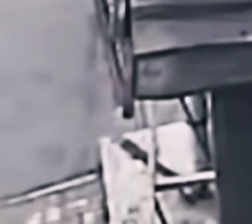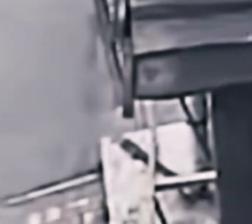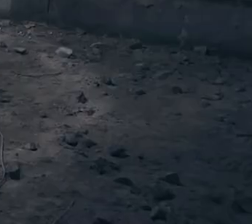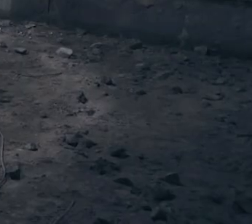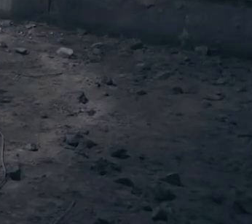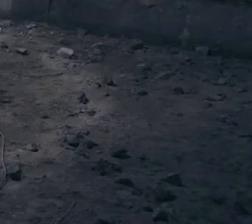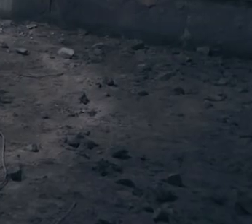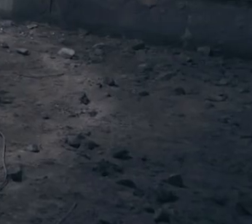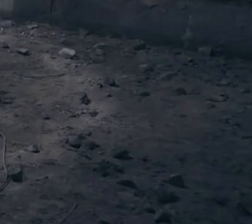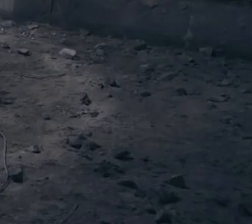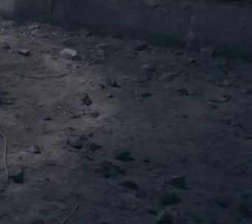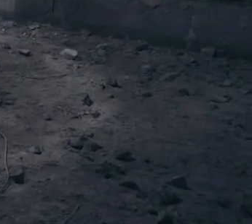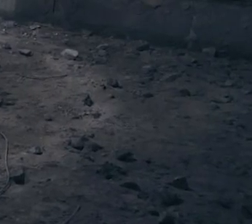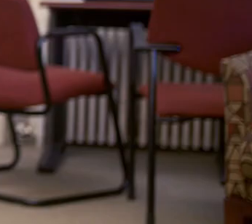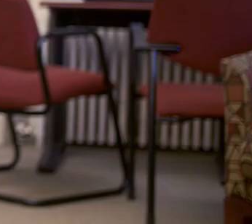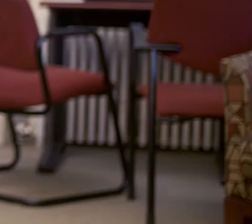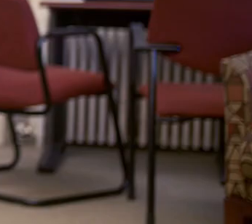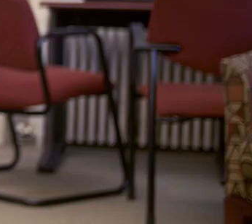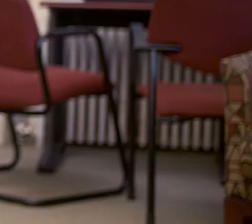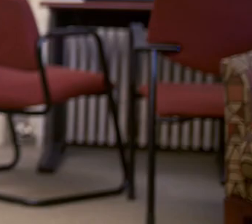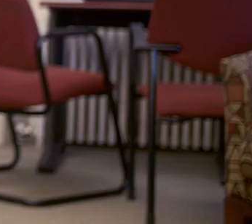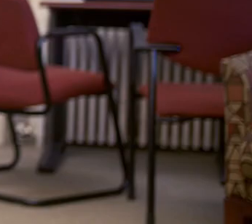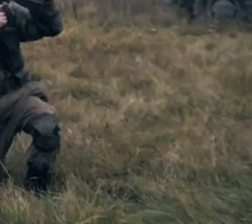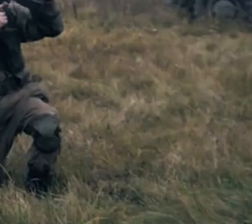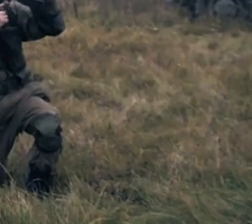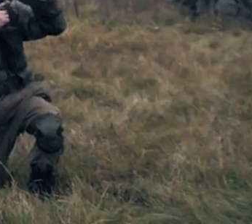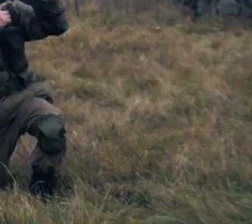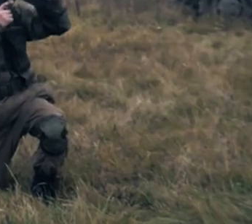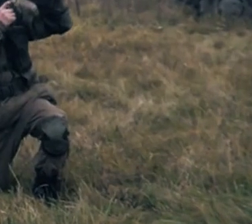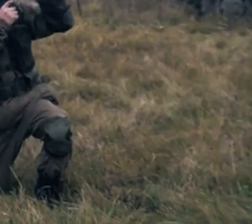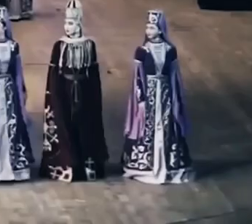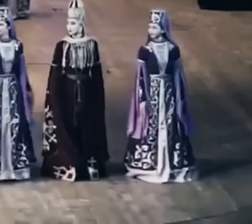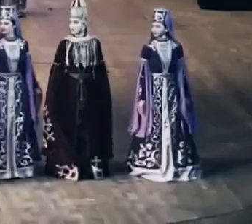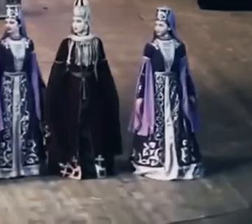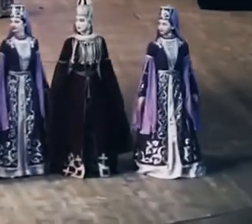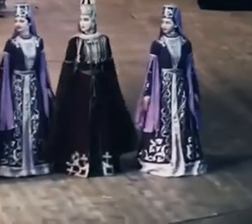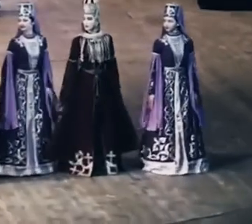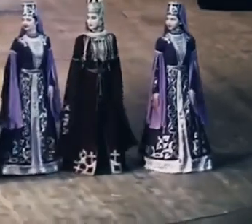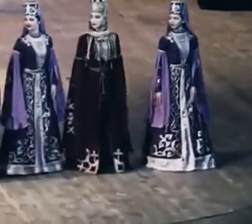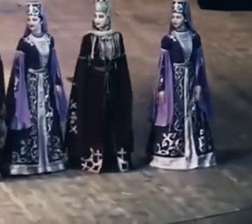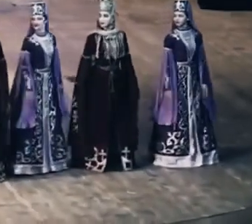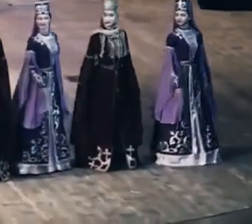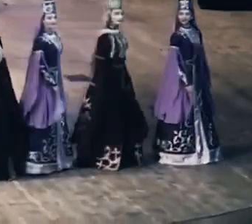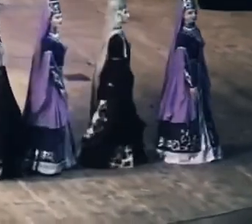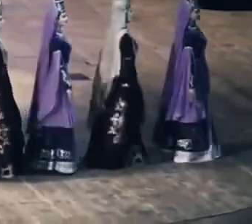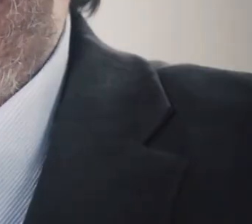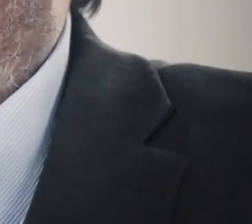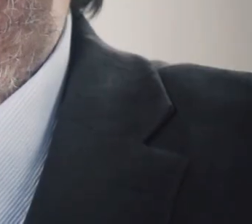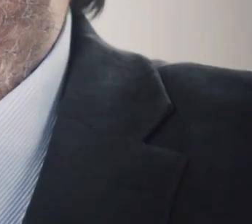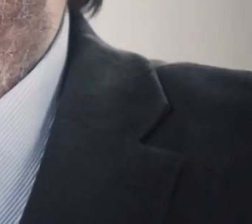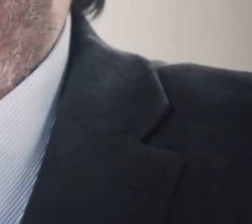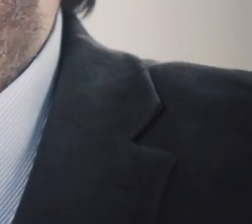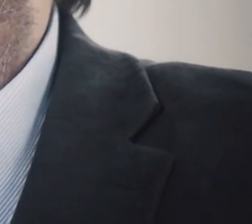спілкування – це спілкування насильства. Російський фашизм цілком легітимно може називатися російським фашизмом.